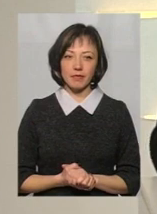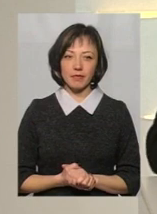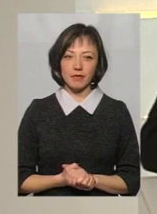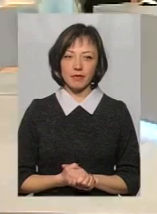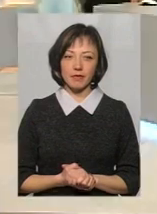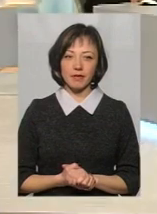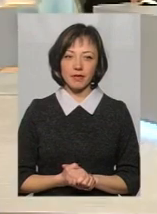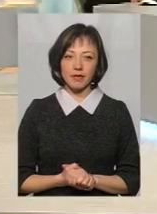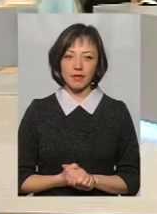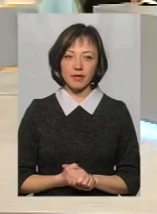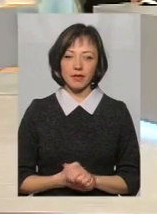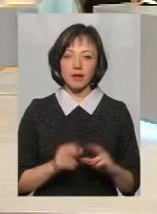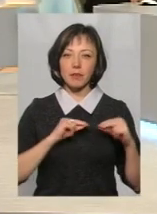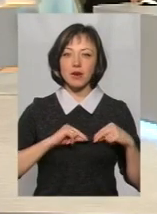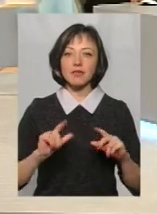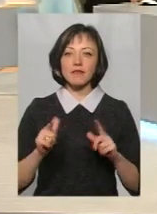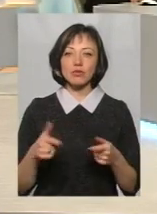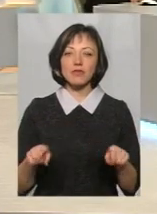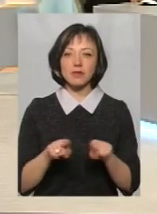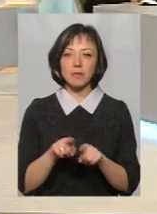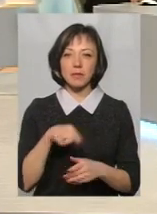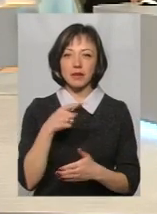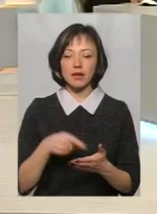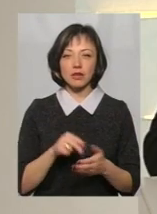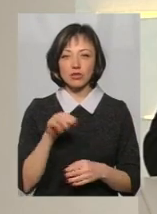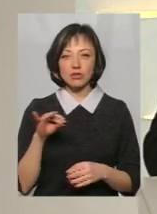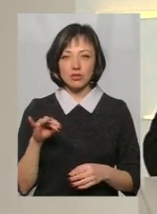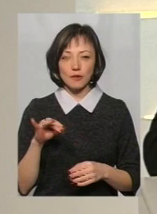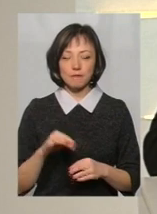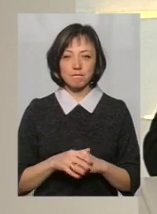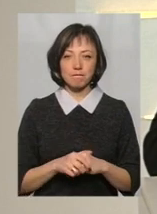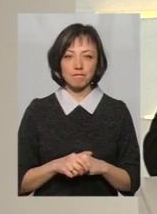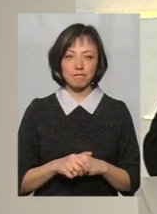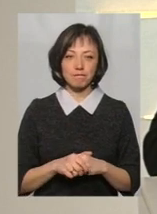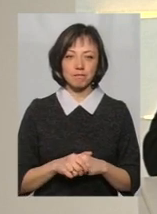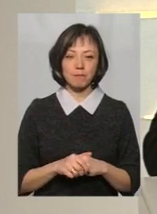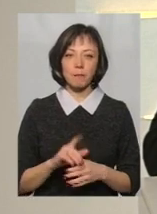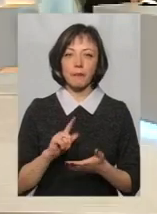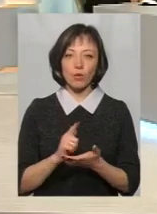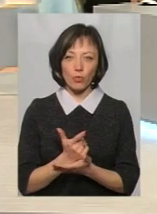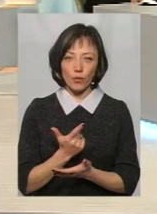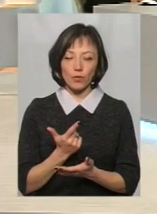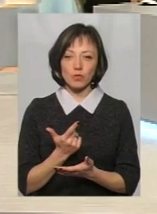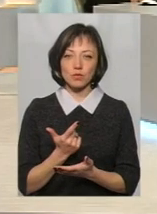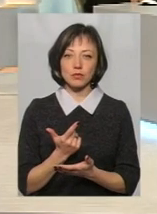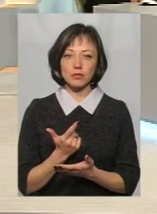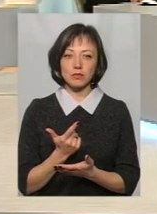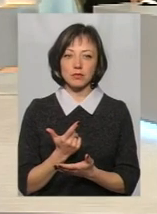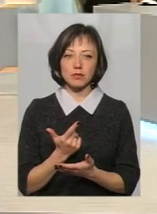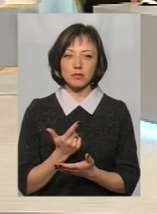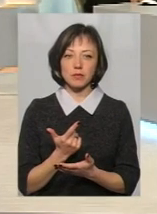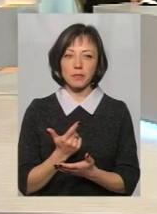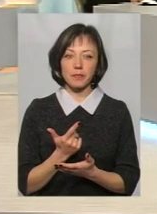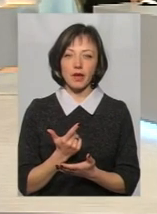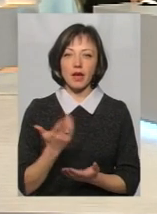Пан Олежис, працевлаштування, все ж таки, Чи це довідка Працевлаштування, знову ж таки, внутрішньопереміщену